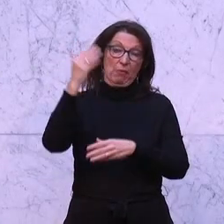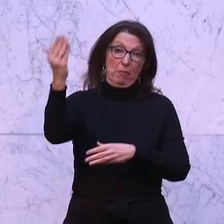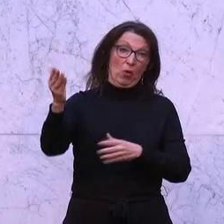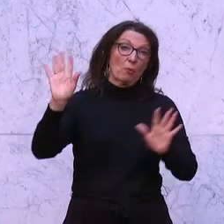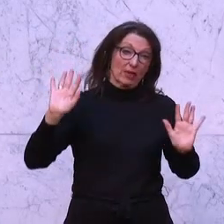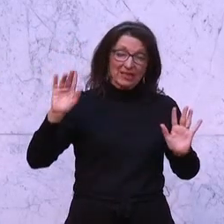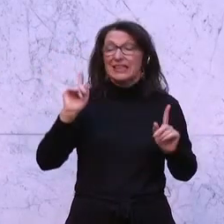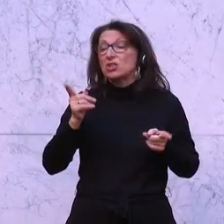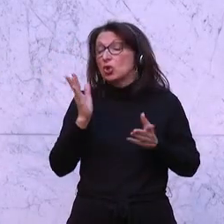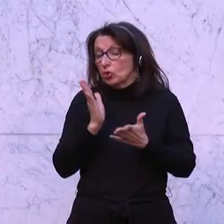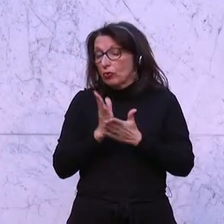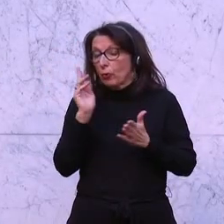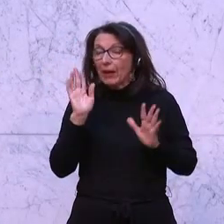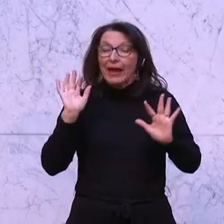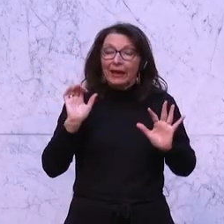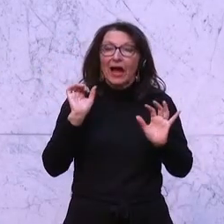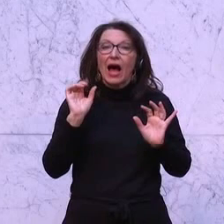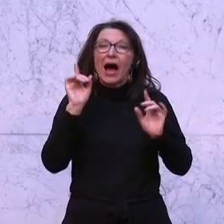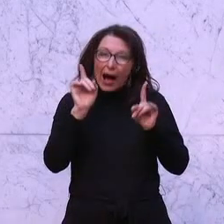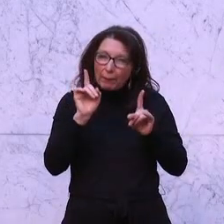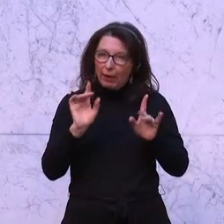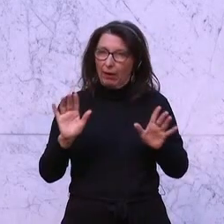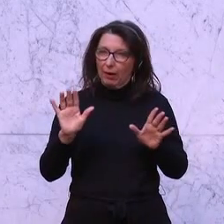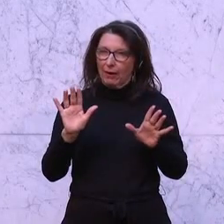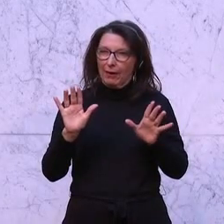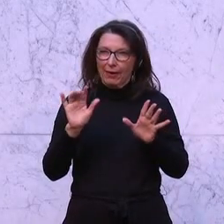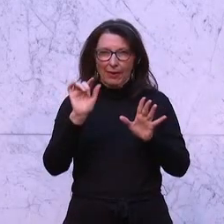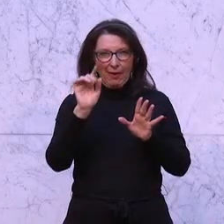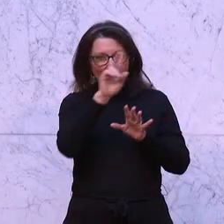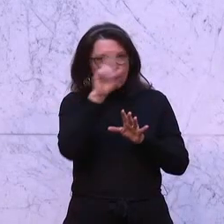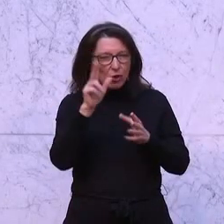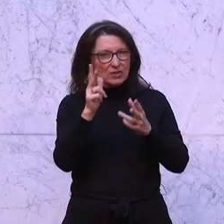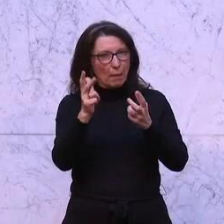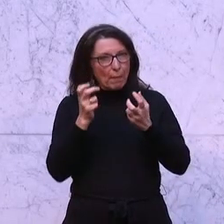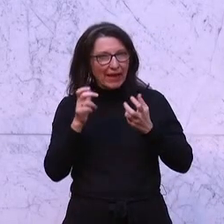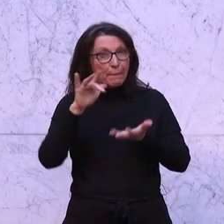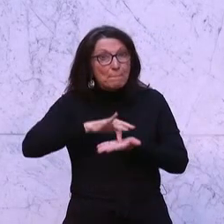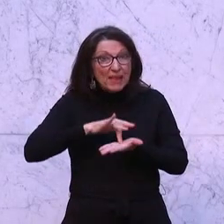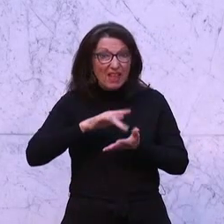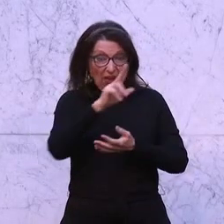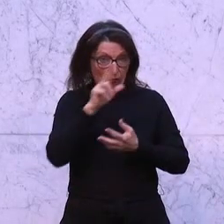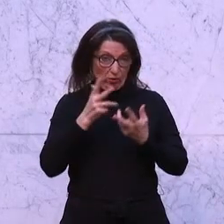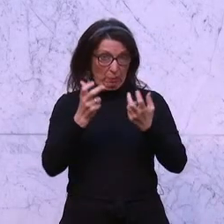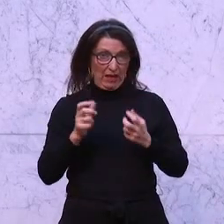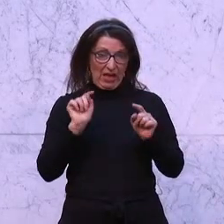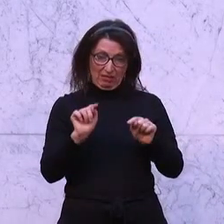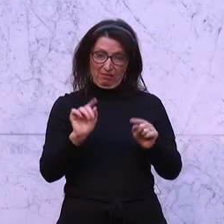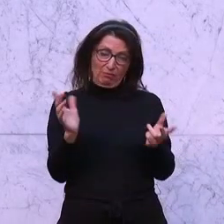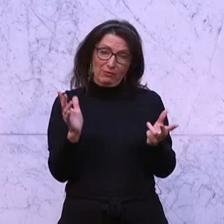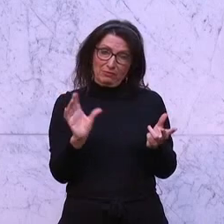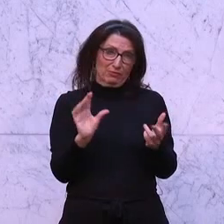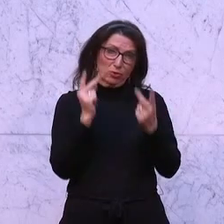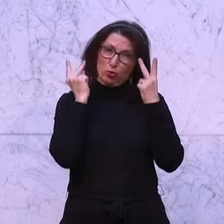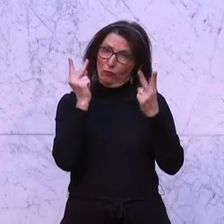nachdenken sollen. Nur das Instrument des Volksbegehrens ist eines der wichtigsten,